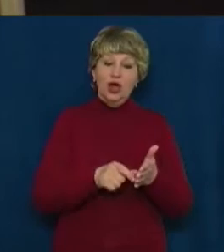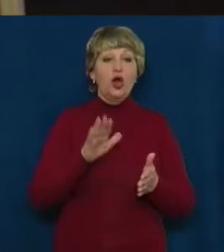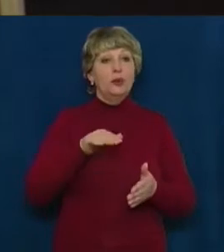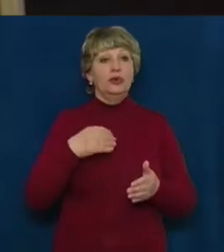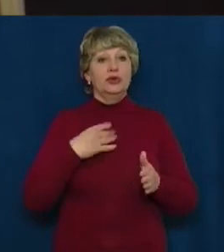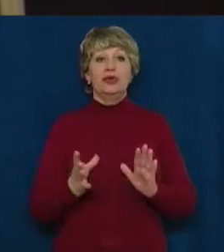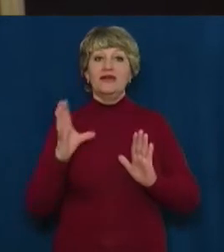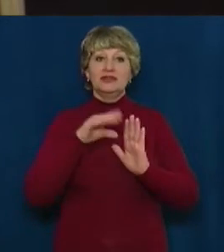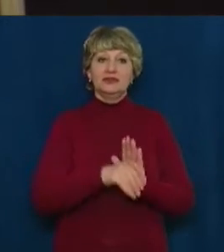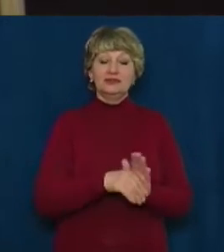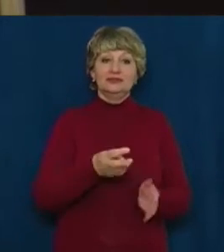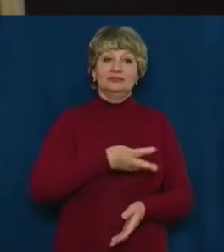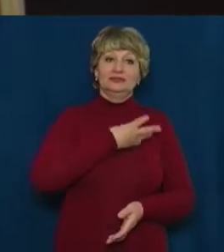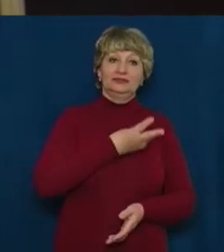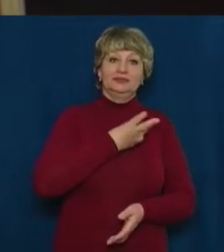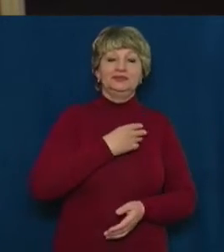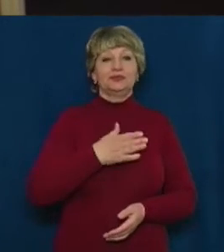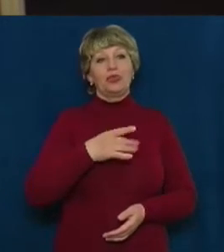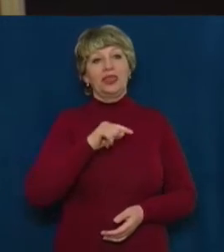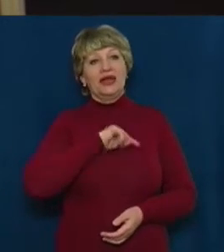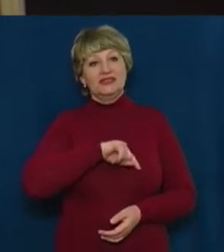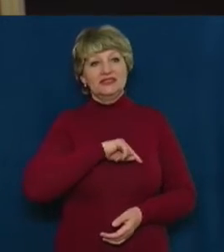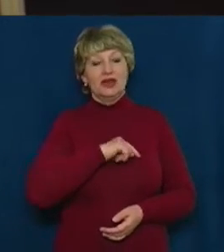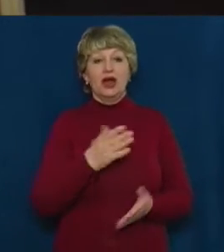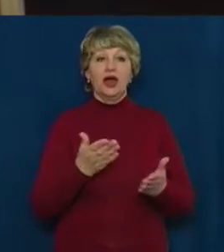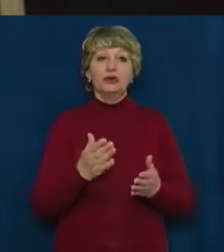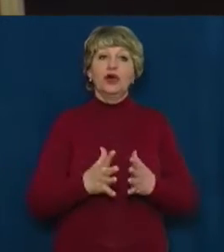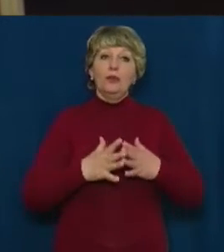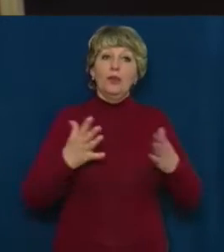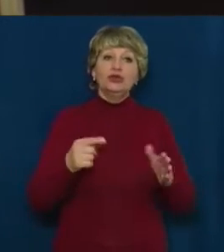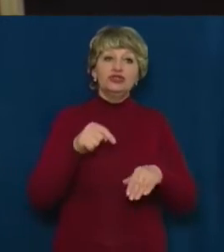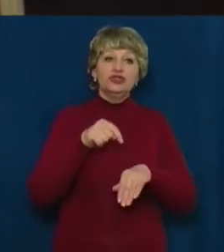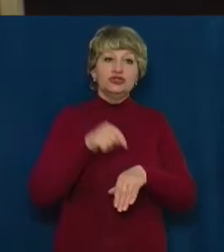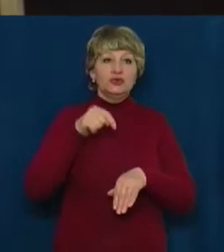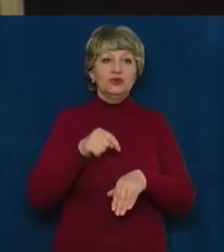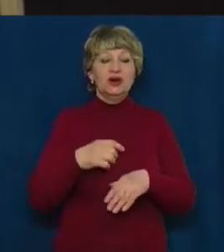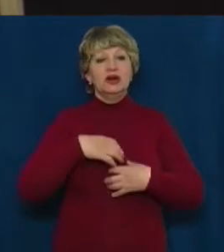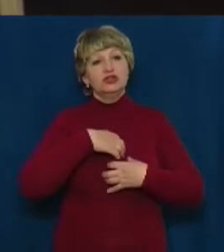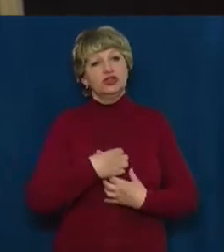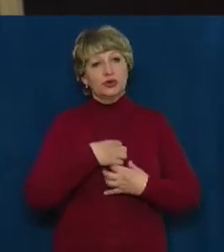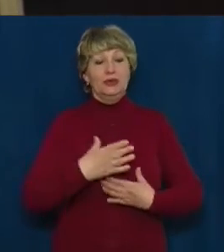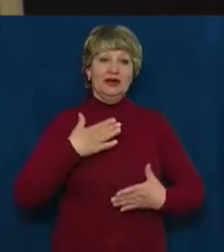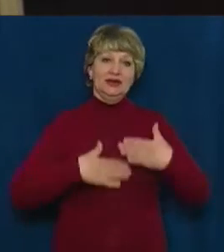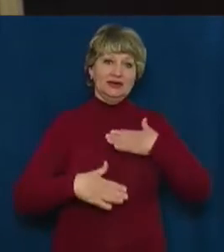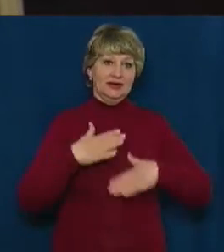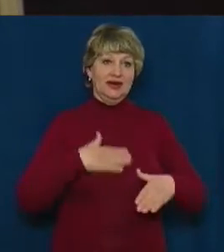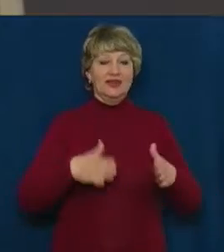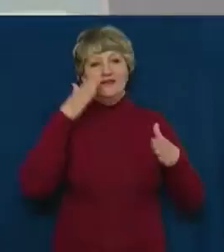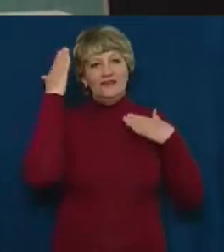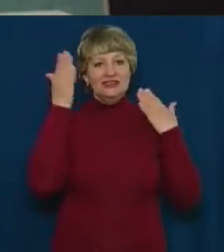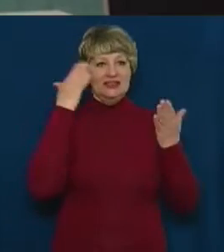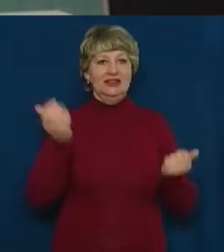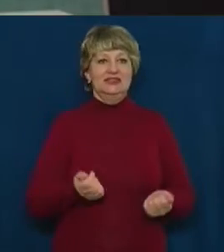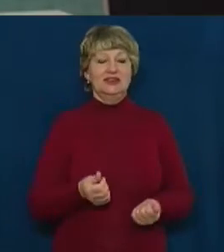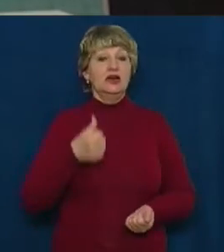вдумано читаю цей вірш, якоїсь більш емоції, якоїсь журби, радості, веселищі.